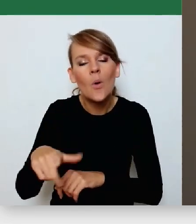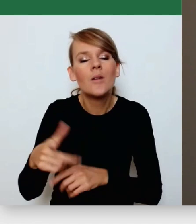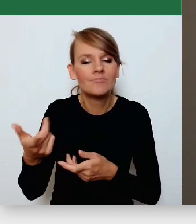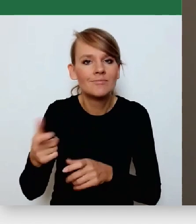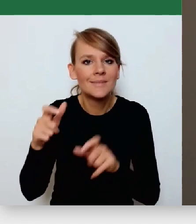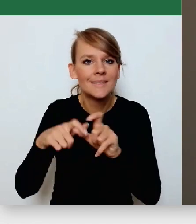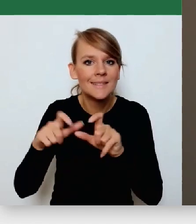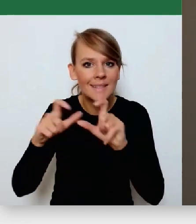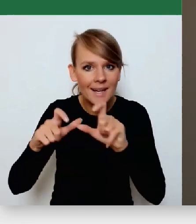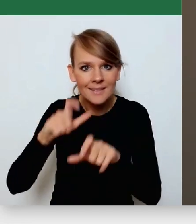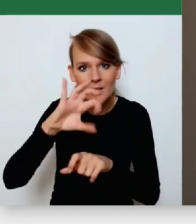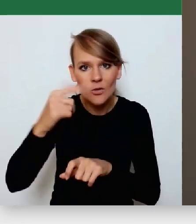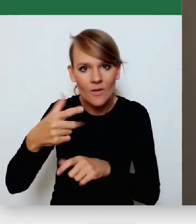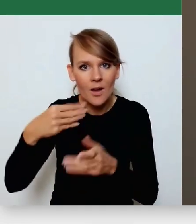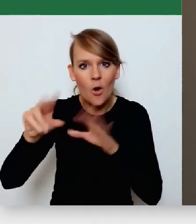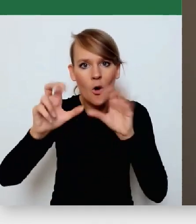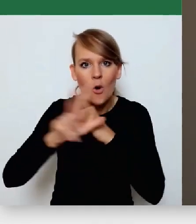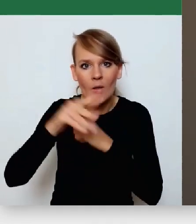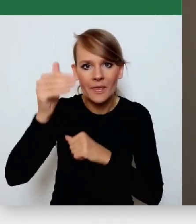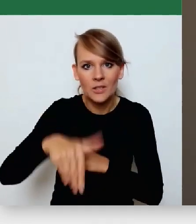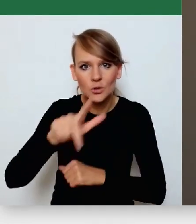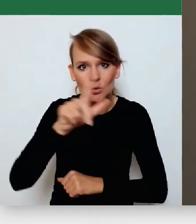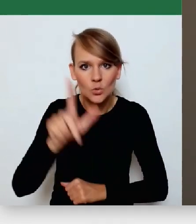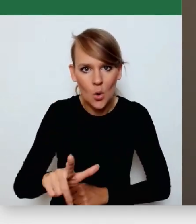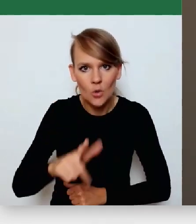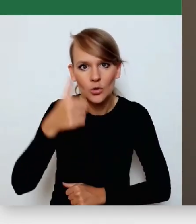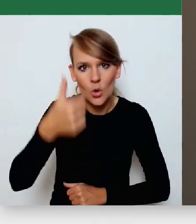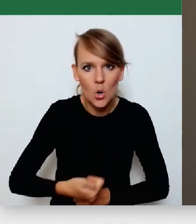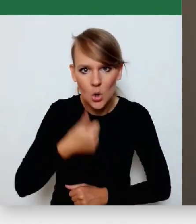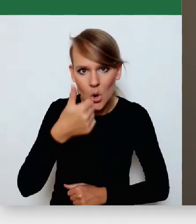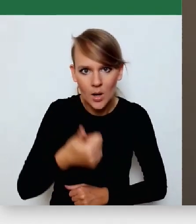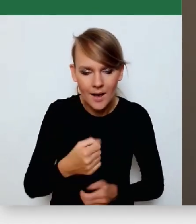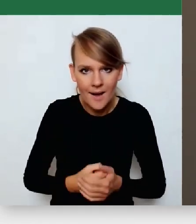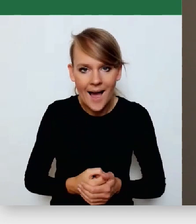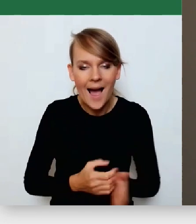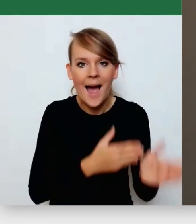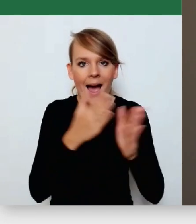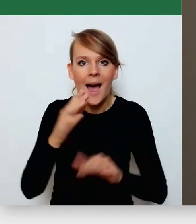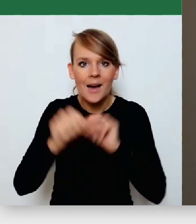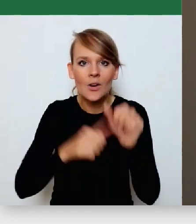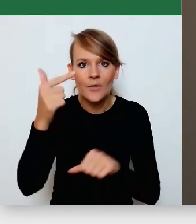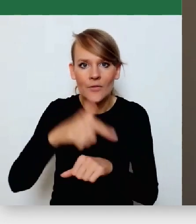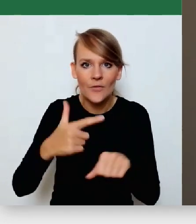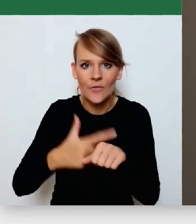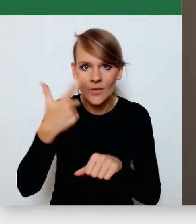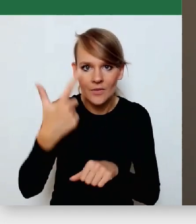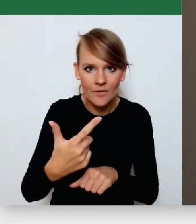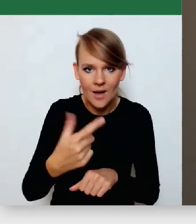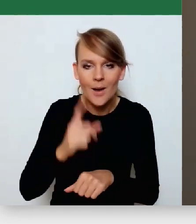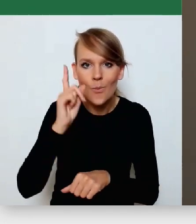780 tysięcy złotych na rok. A w roku 2022 musi